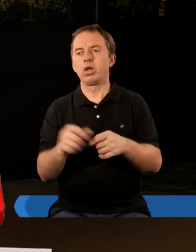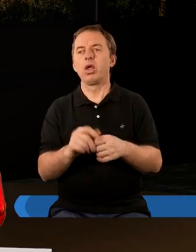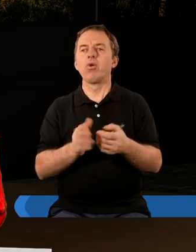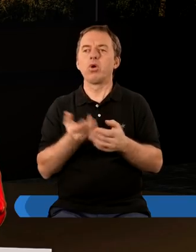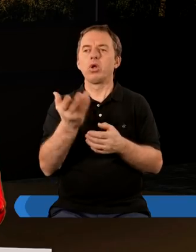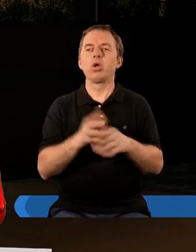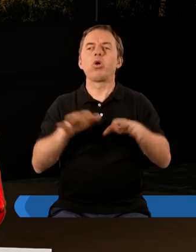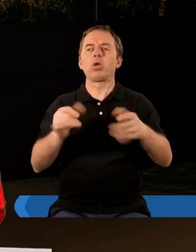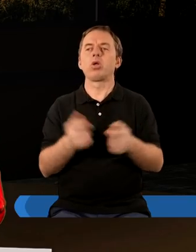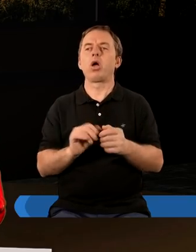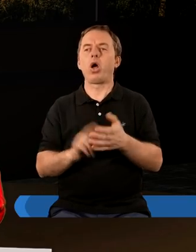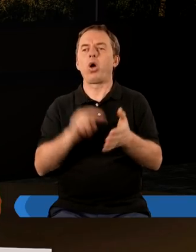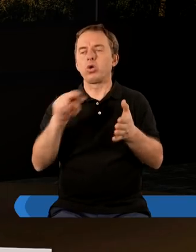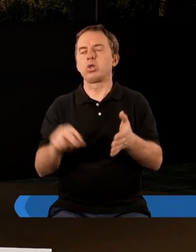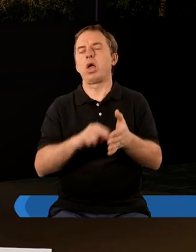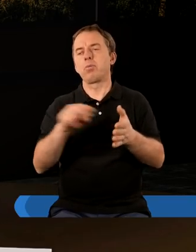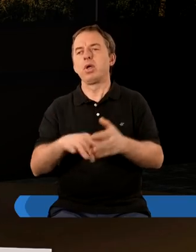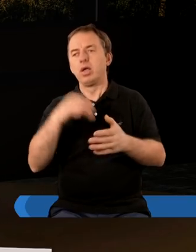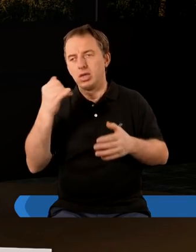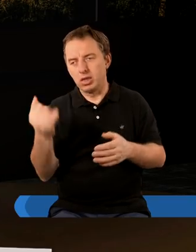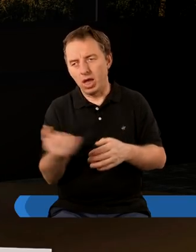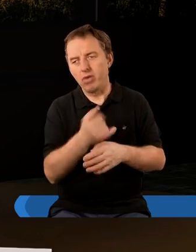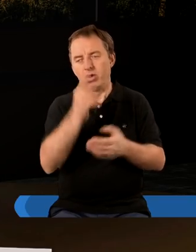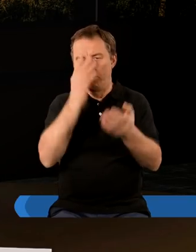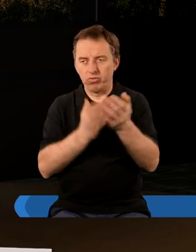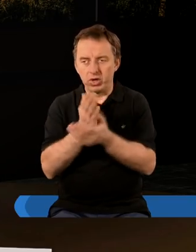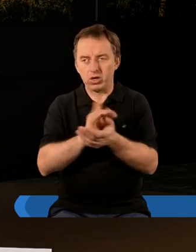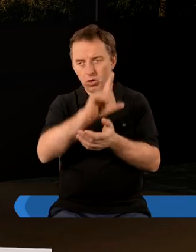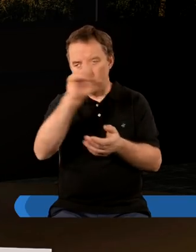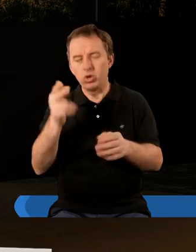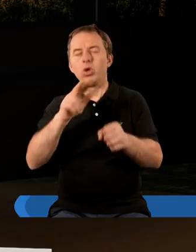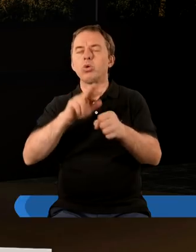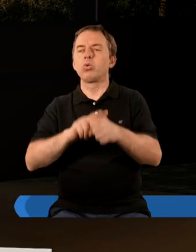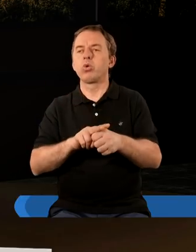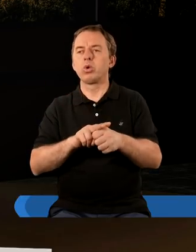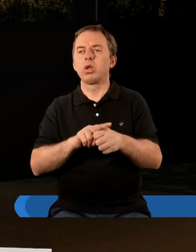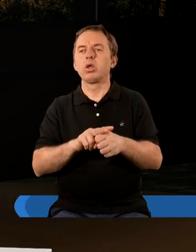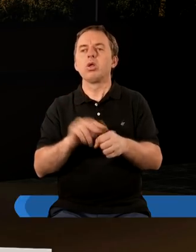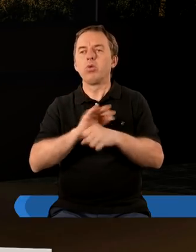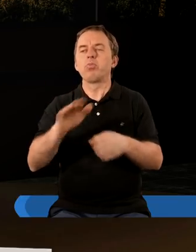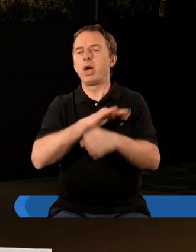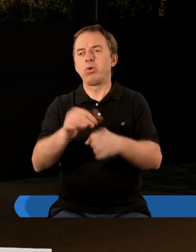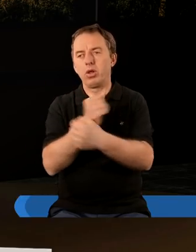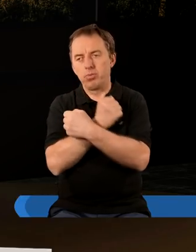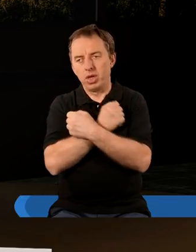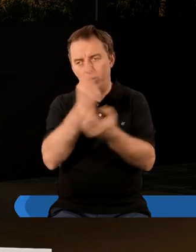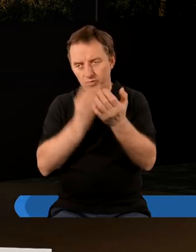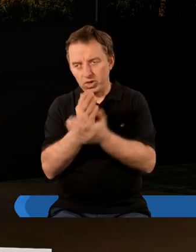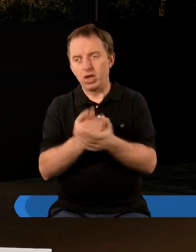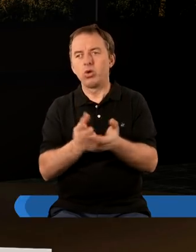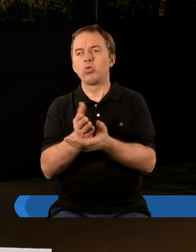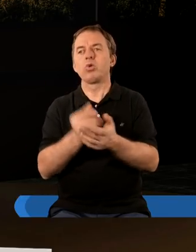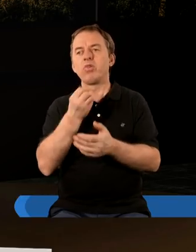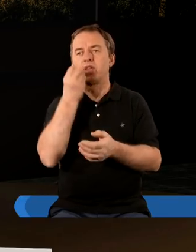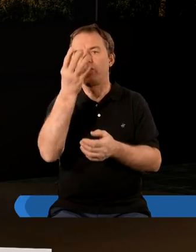tego, że w Kościele jest już ogromne odstępstwo, zawsze są ci wierni ludzie, którzy są pełni miłości, wiary,